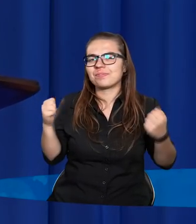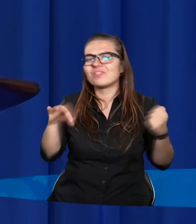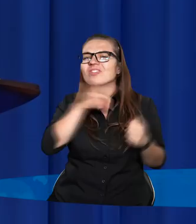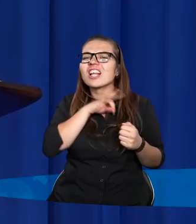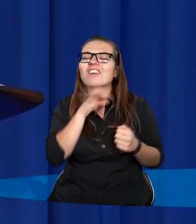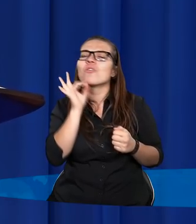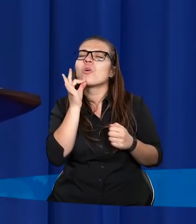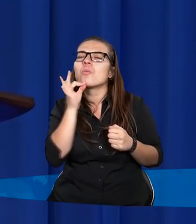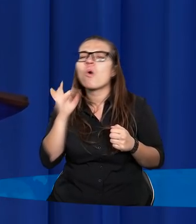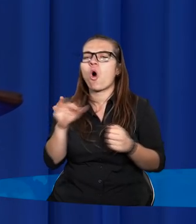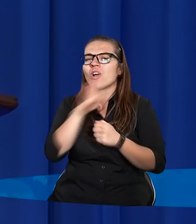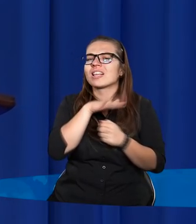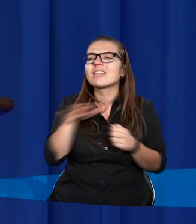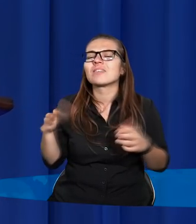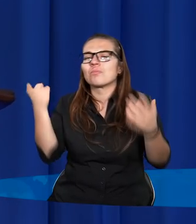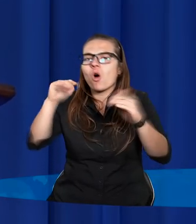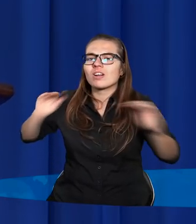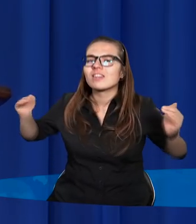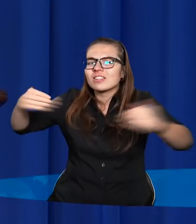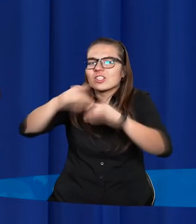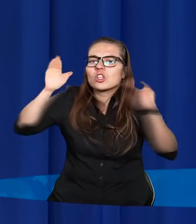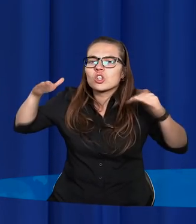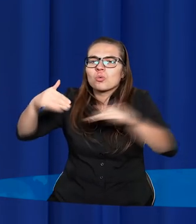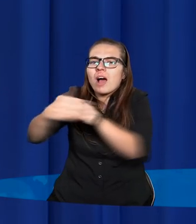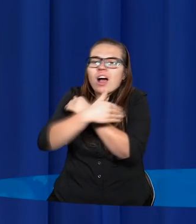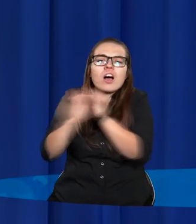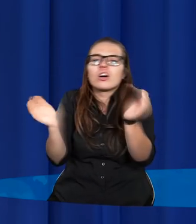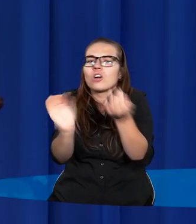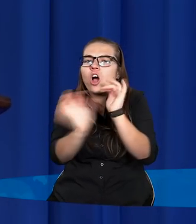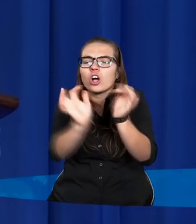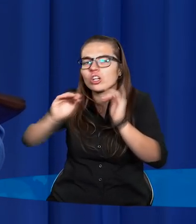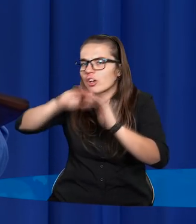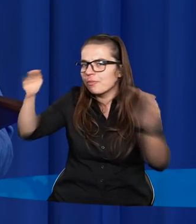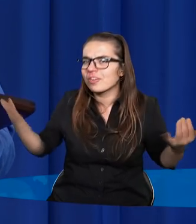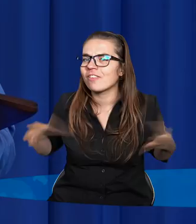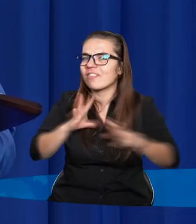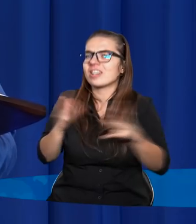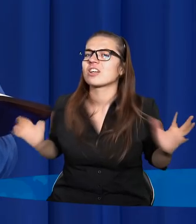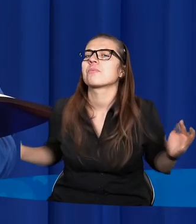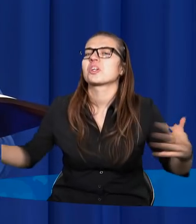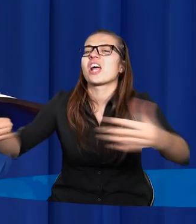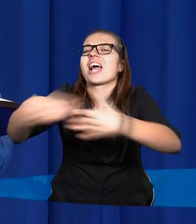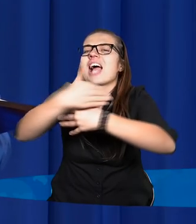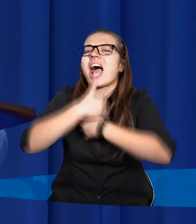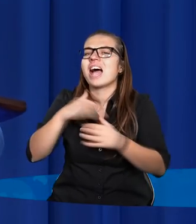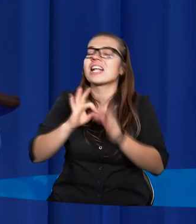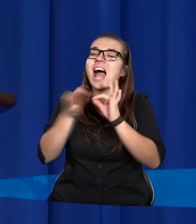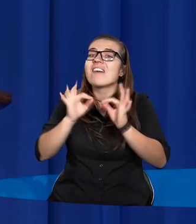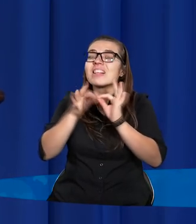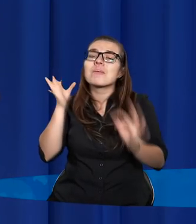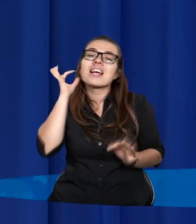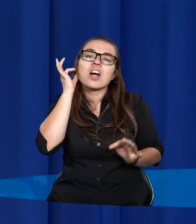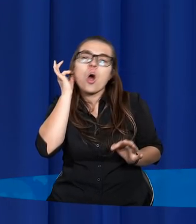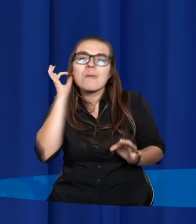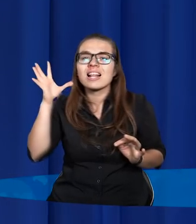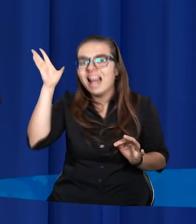młode pod swoje skrzydła, tak Pan Bóg o nas dba, że nawet gdyby kobieta zapomniała